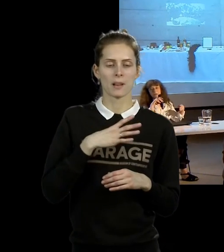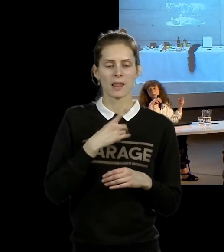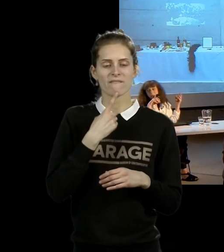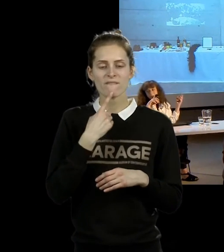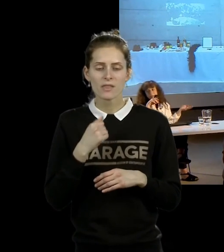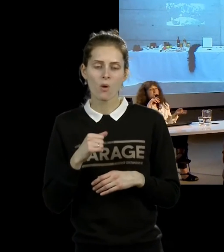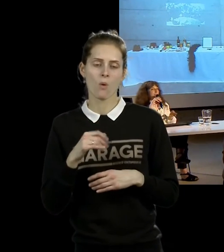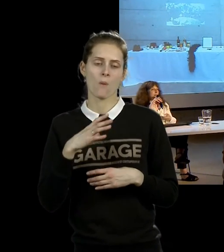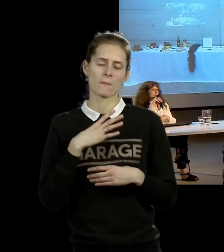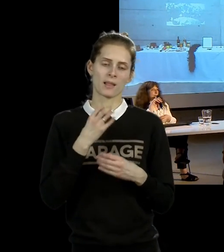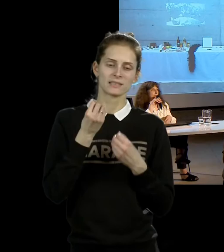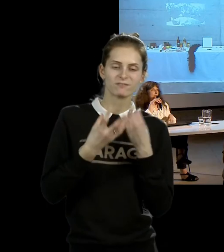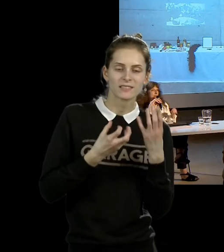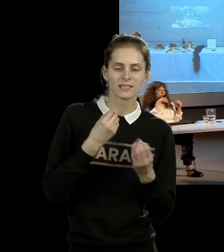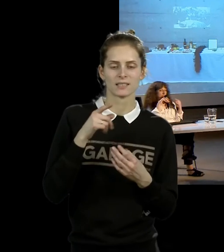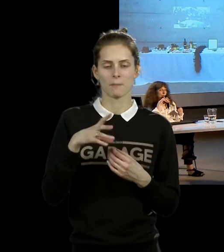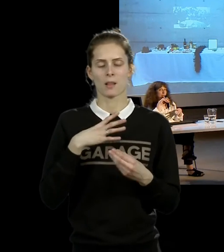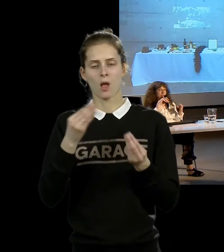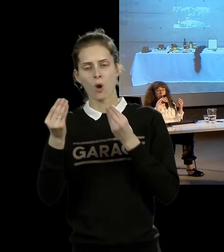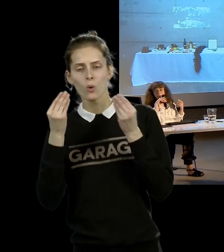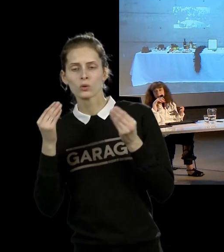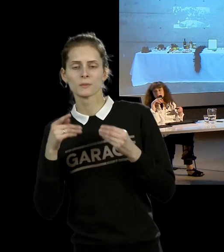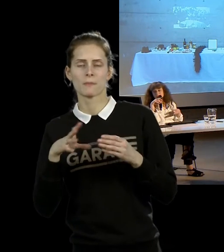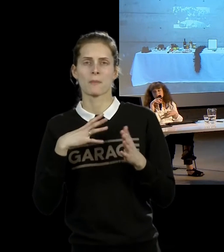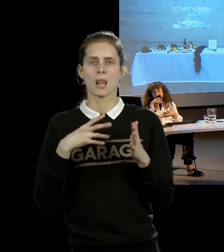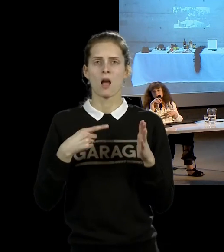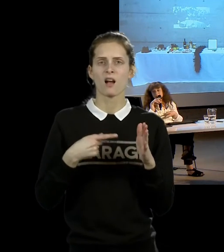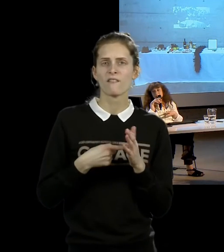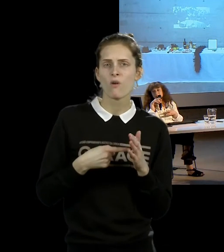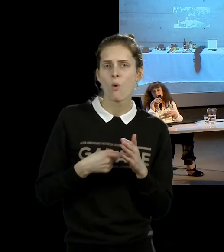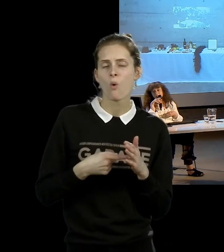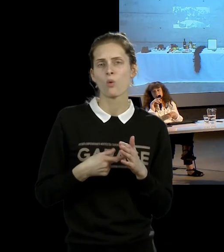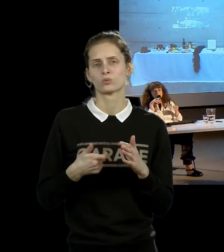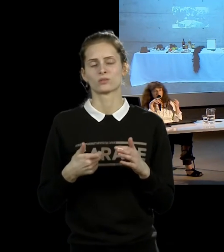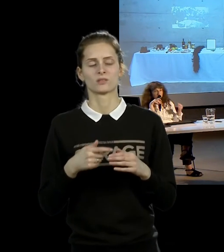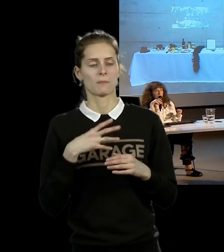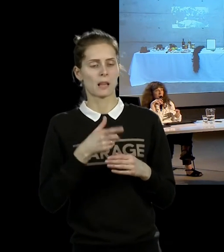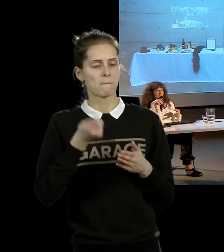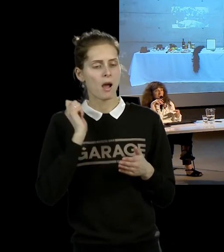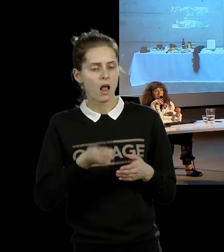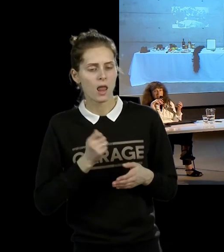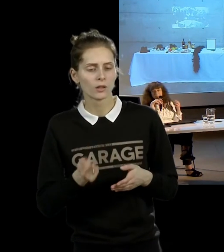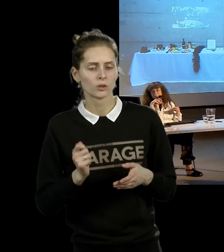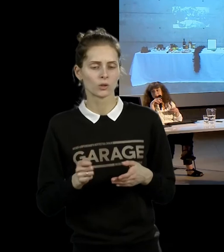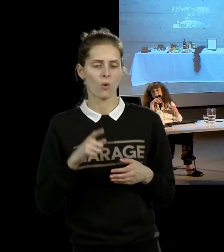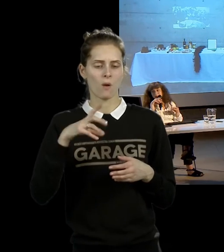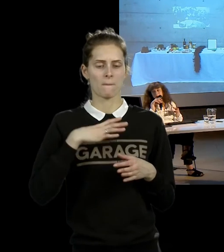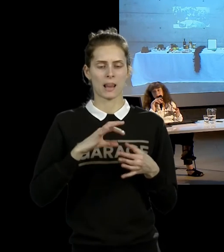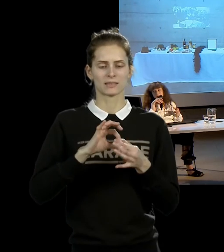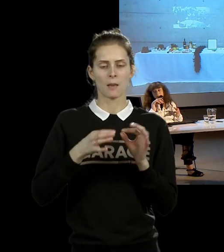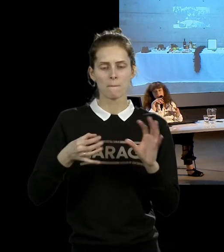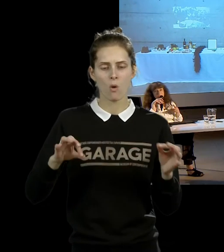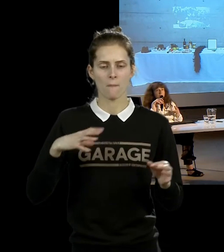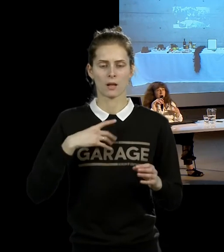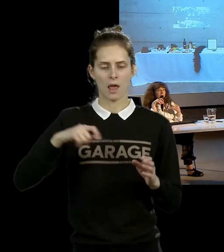там была косметика, там были гвозди, там был молоток, вы видите, там были плетьи и цепи, там